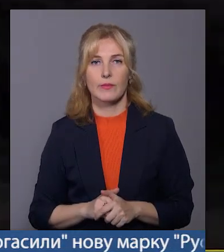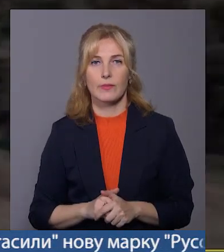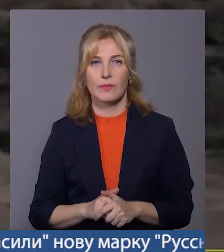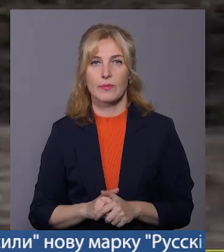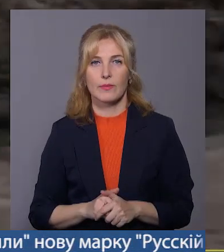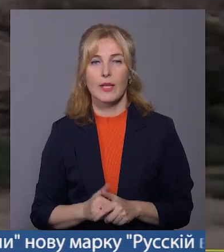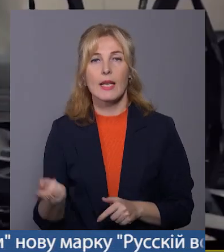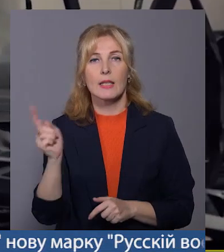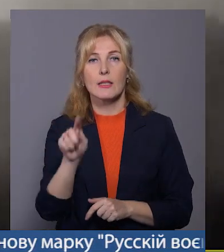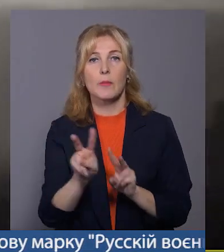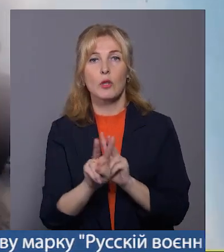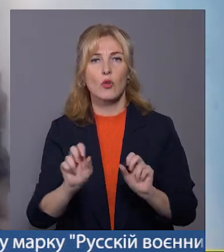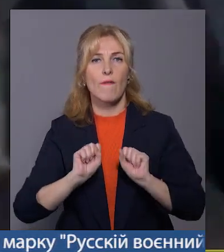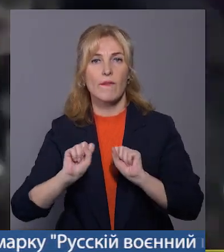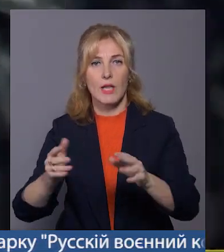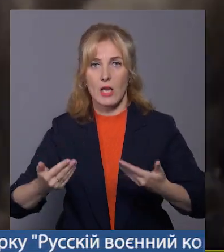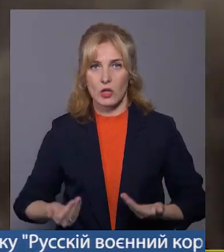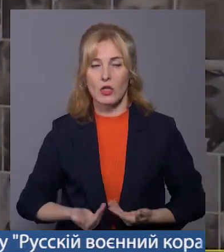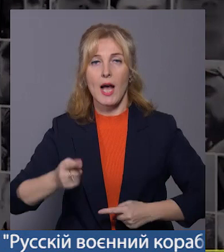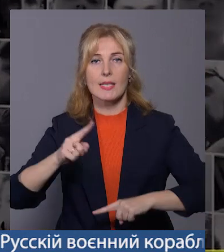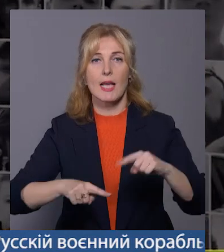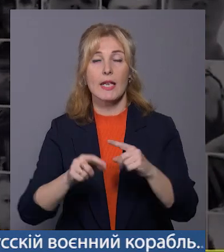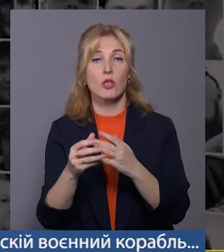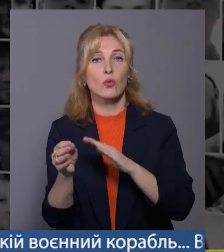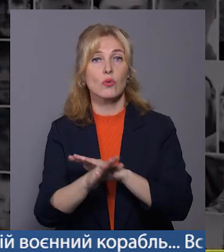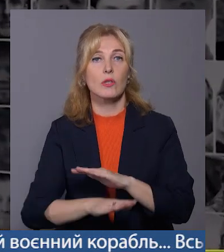Тим, хто віддає життя за рідну землю.